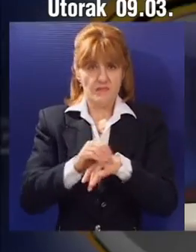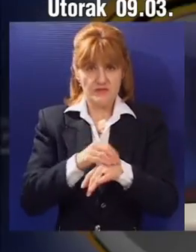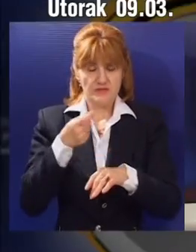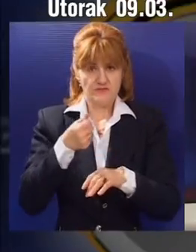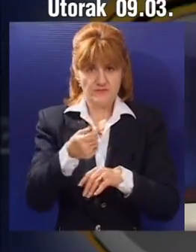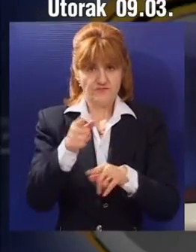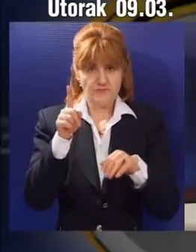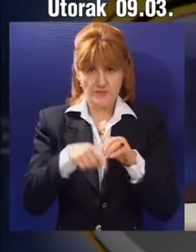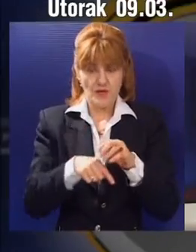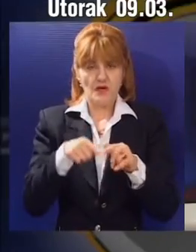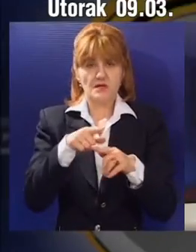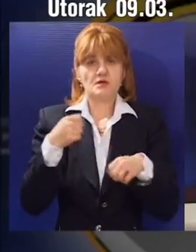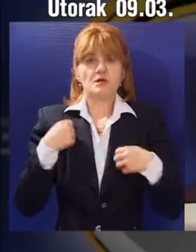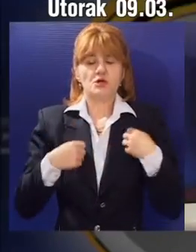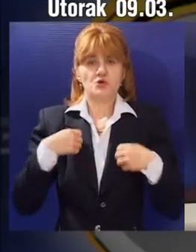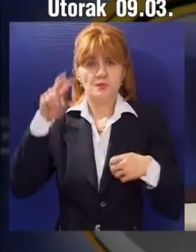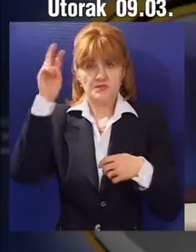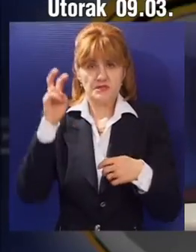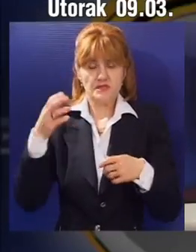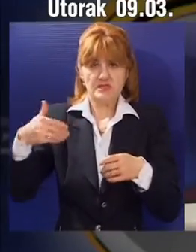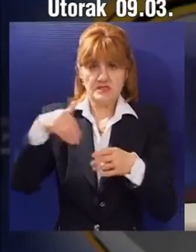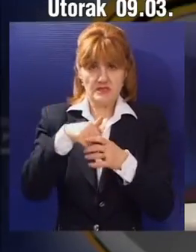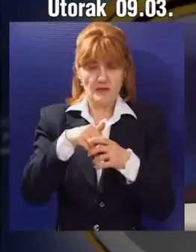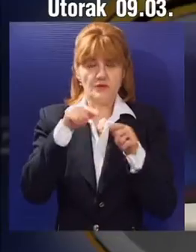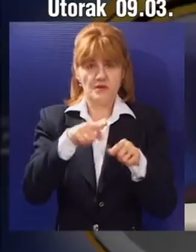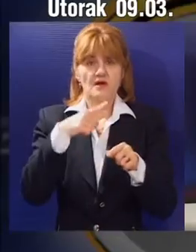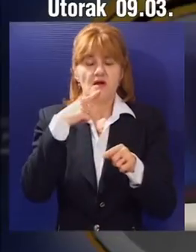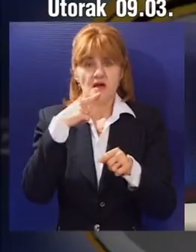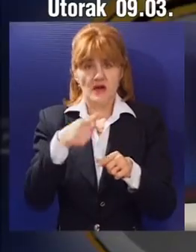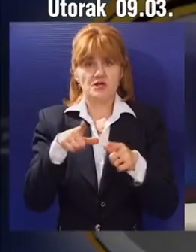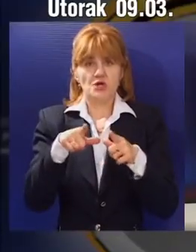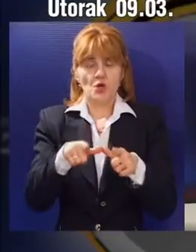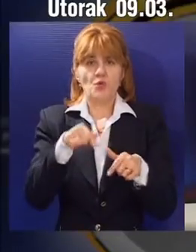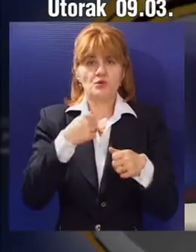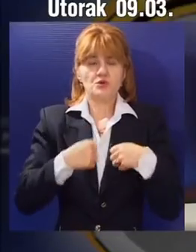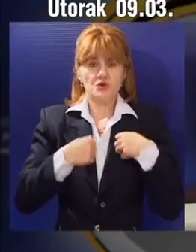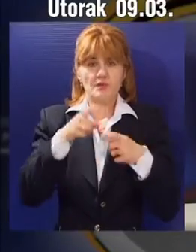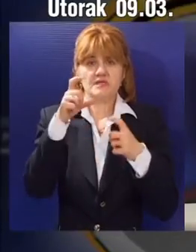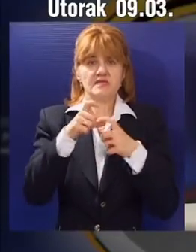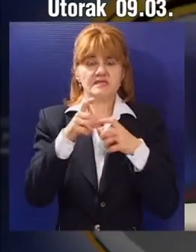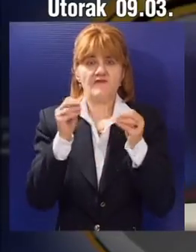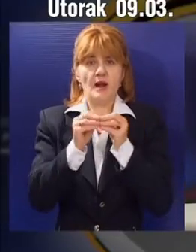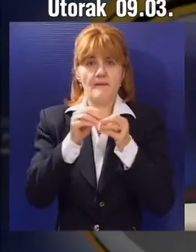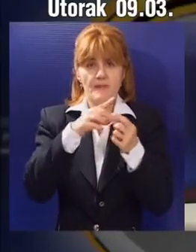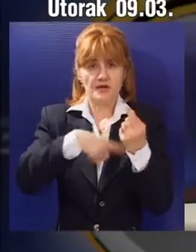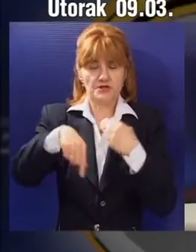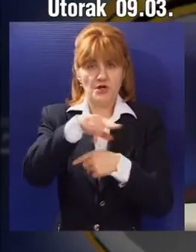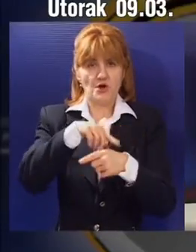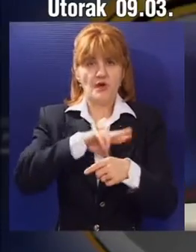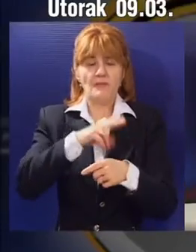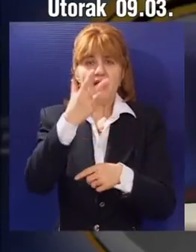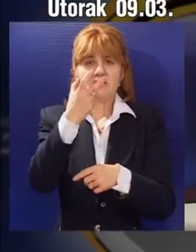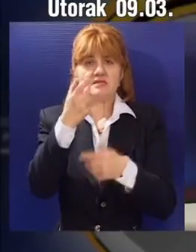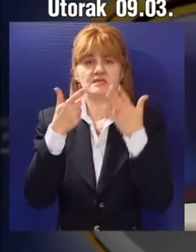podacima subotičke filijale Nacionalne službe za zapošljavanje, na tržištu rada u Severno-Bačkom okrugu nalazi se 370